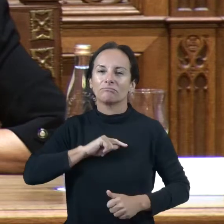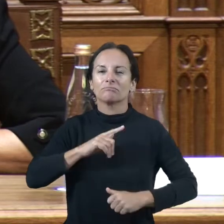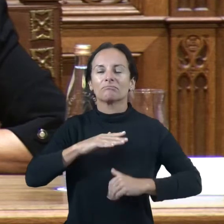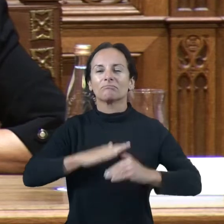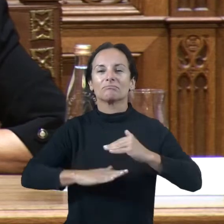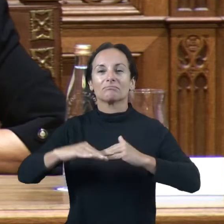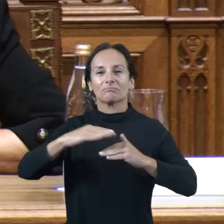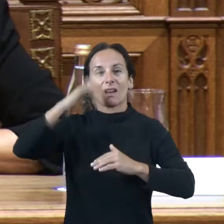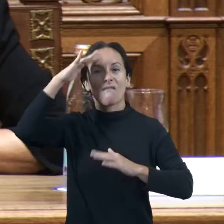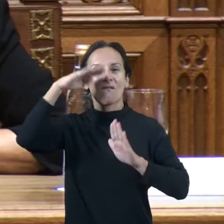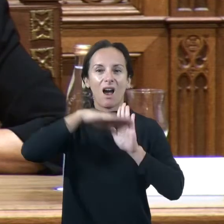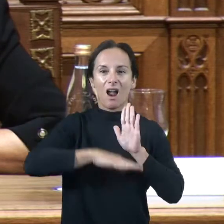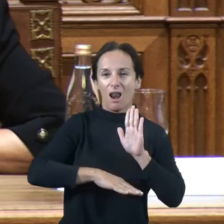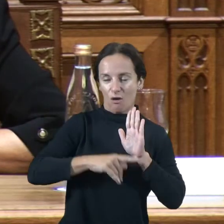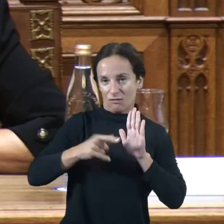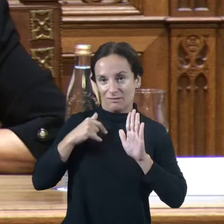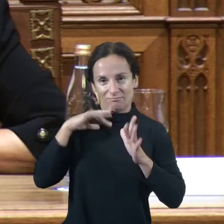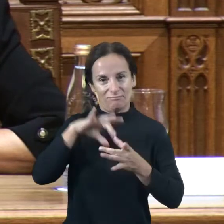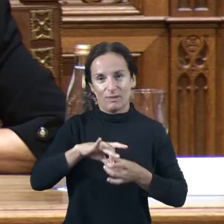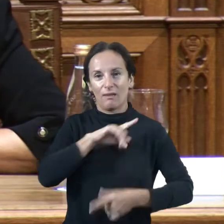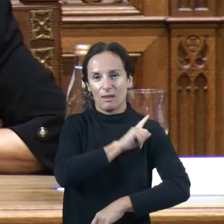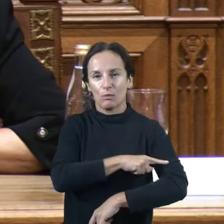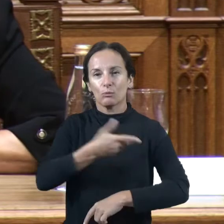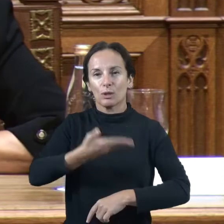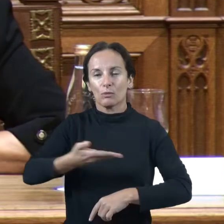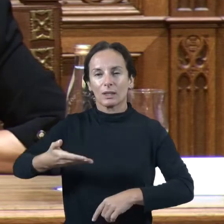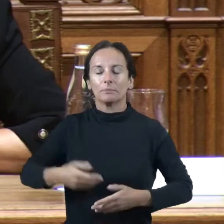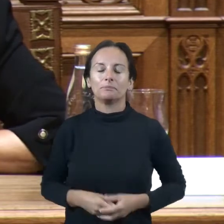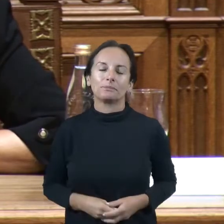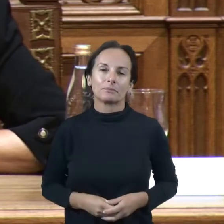que representa i que ensenya l'esport també són molt importants. Moltes gràcies a tots.